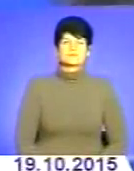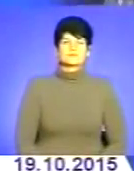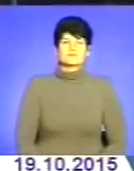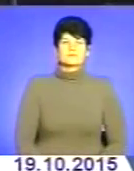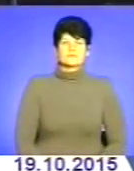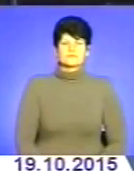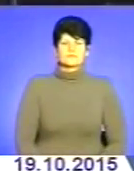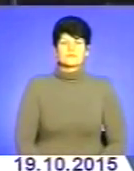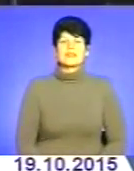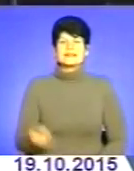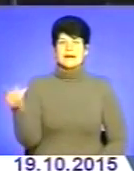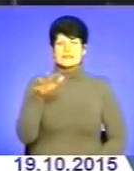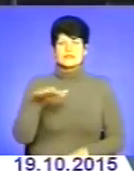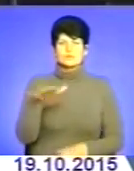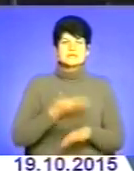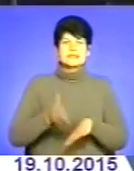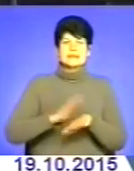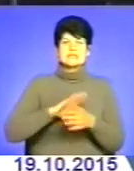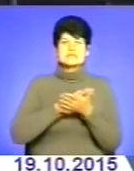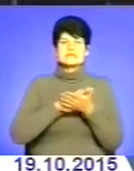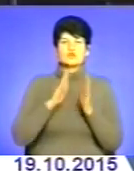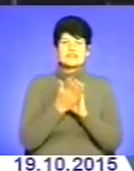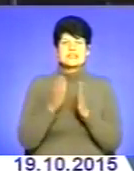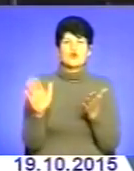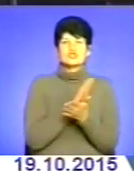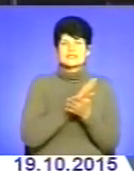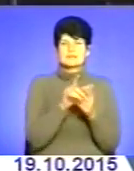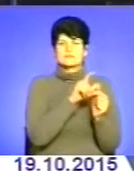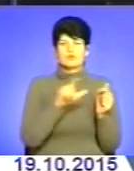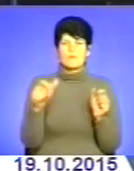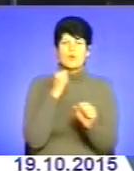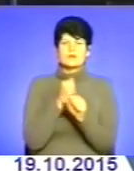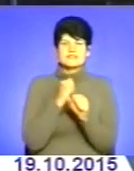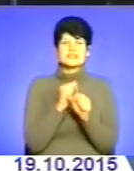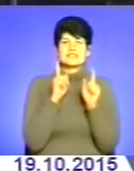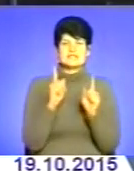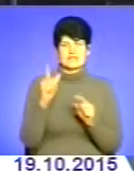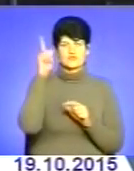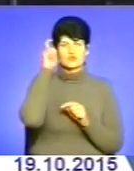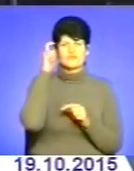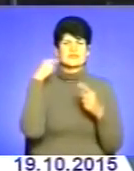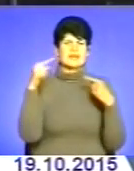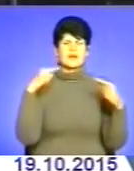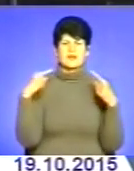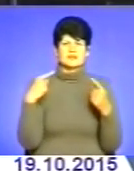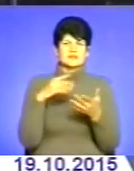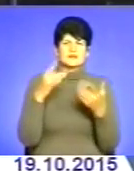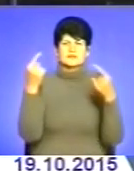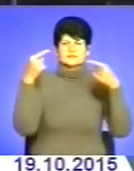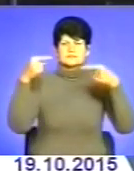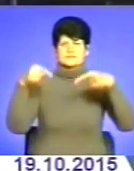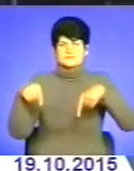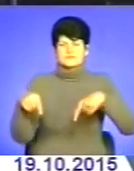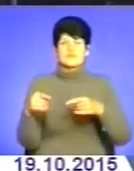На Тернопільщині складна ситуація з очисними спорудами Бо вони працюють тільки в Чорткові Всі решта занедбані або зруйновані